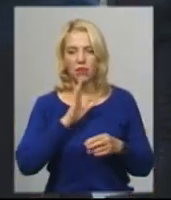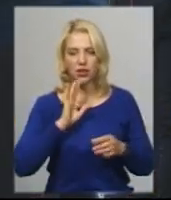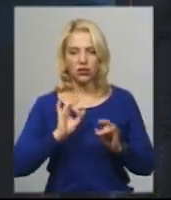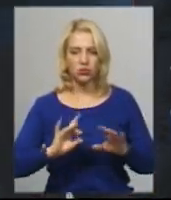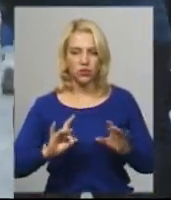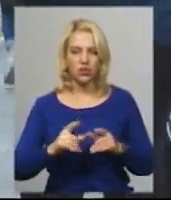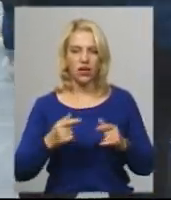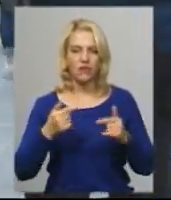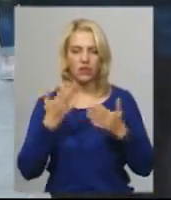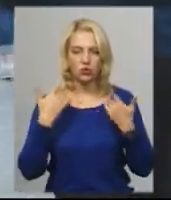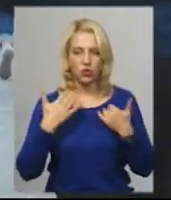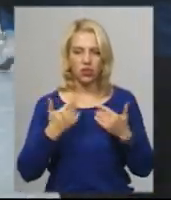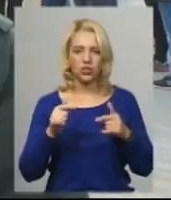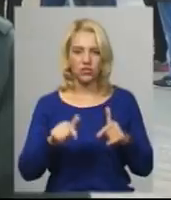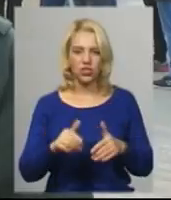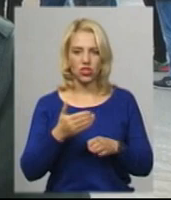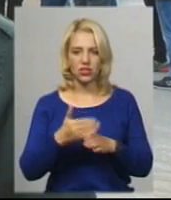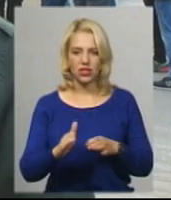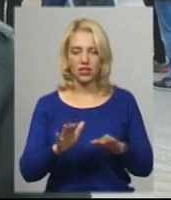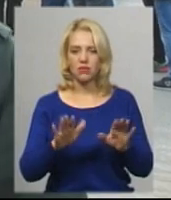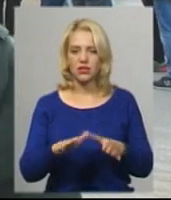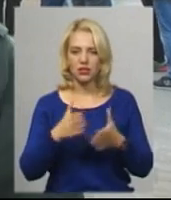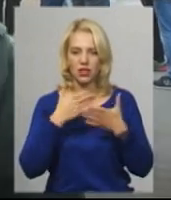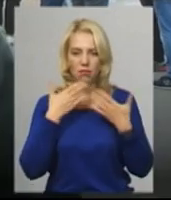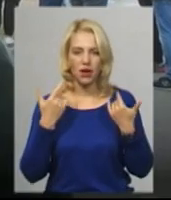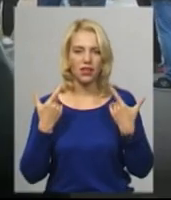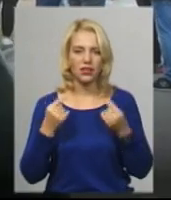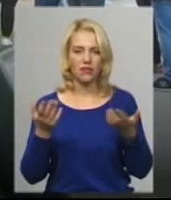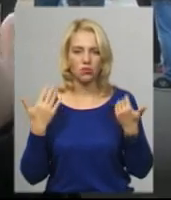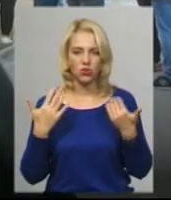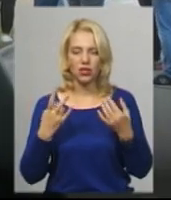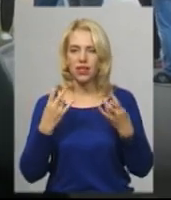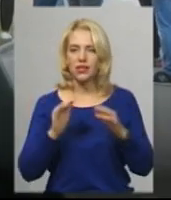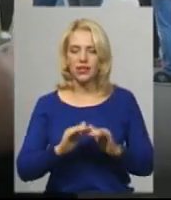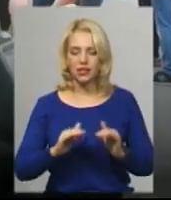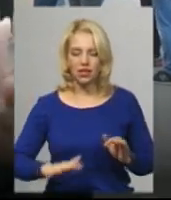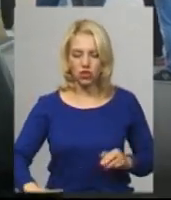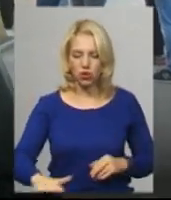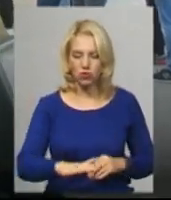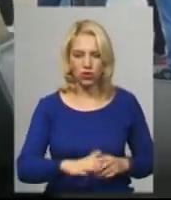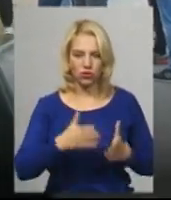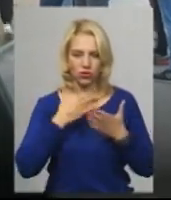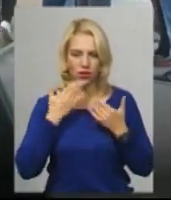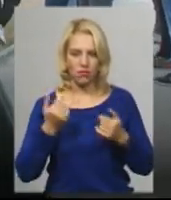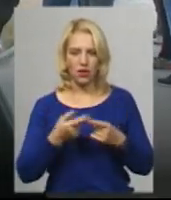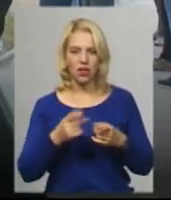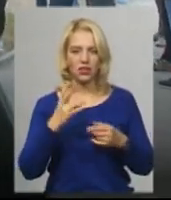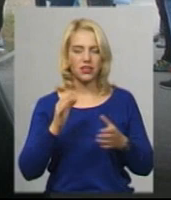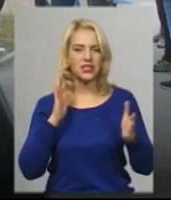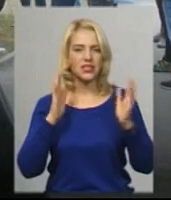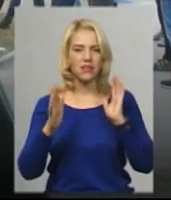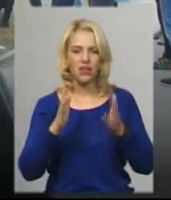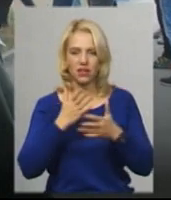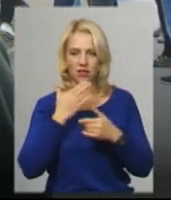з ними у цій частині міста нема де. Немає ні сквера, ні площадки дитячої. Одна малесенька дитяча площадка на три